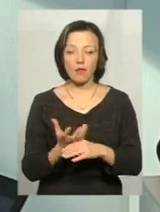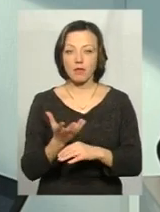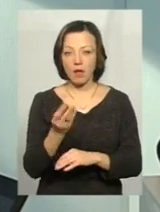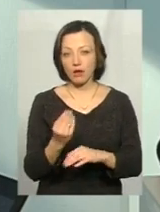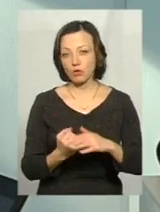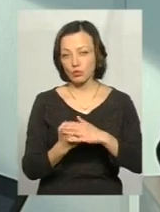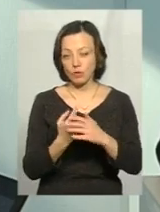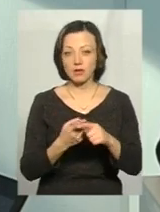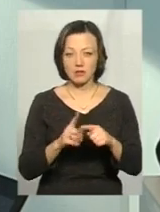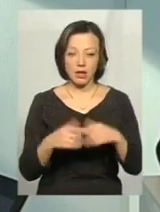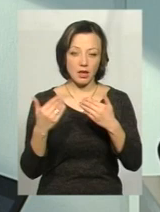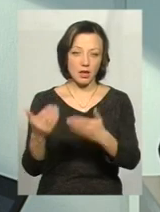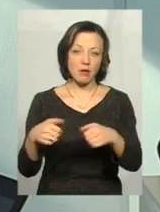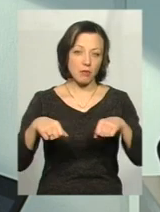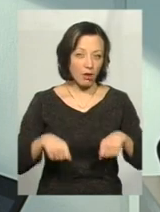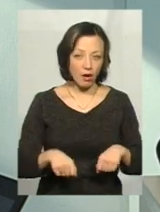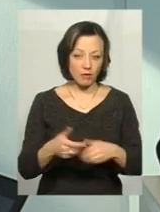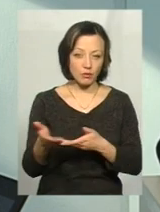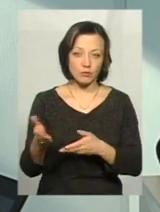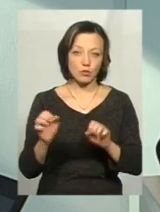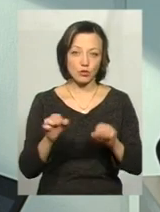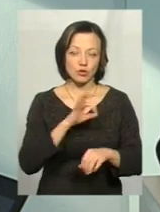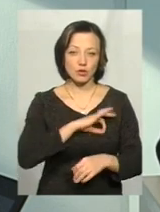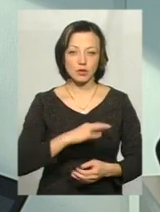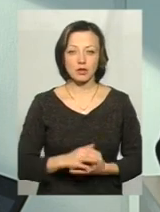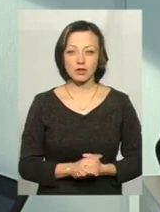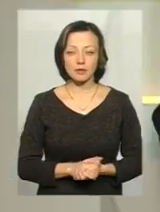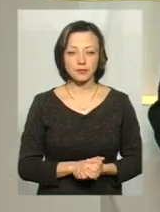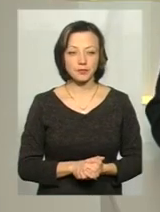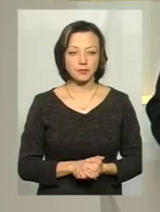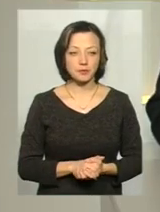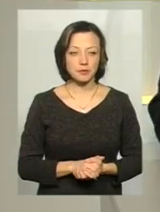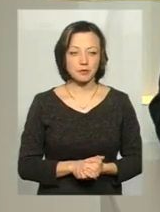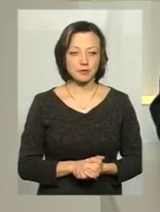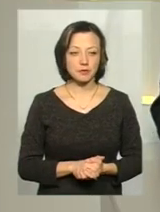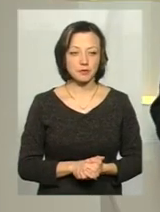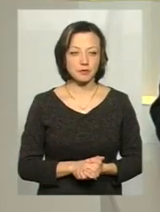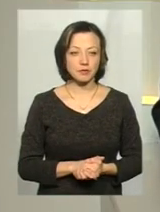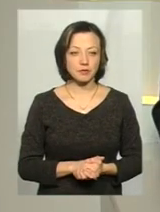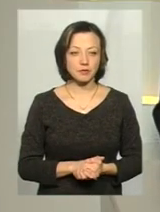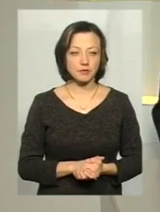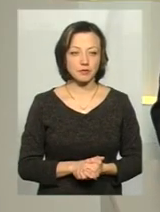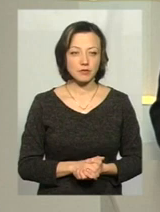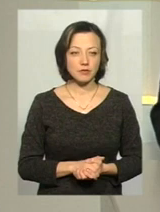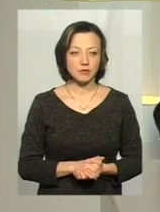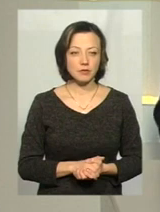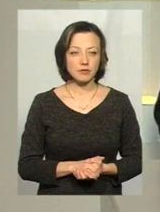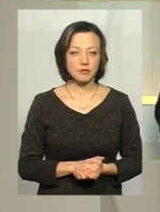основі, це її право, і вона може ним скористатися. Якщо все ж таки